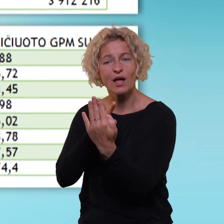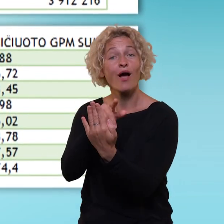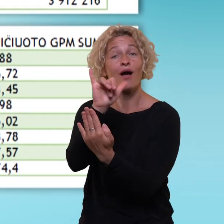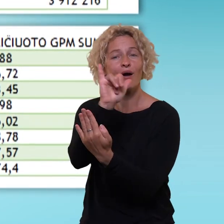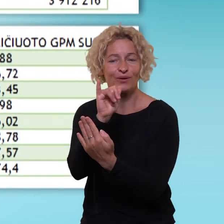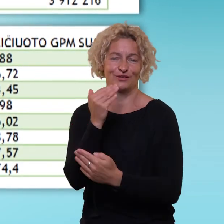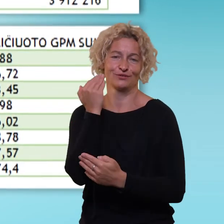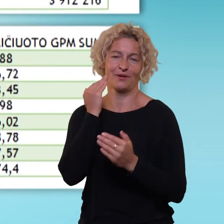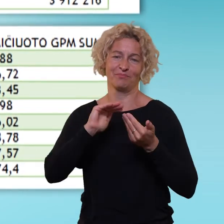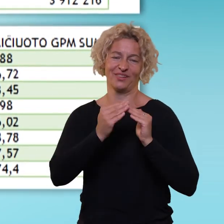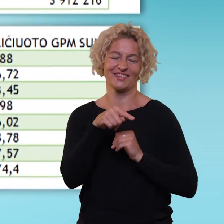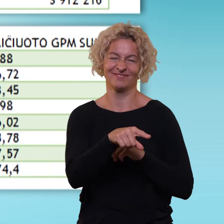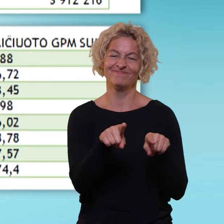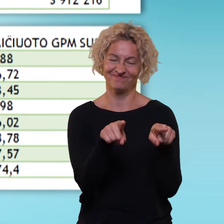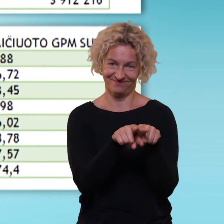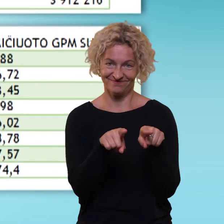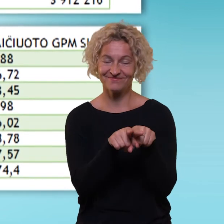Šiauliu miesto gyventojai.